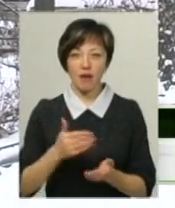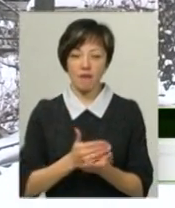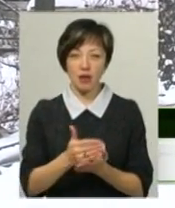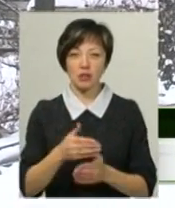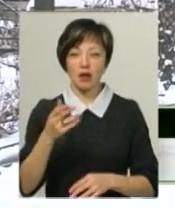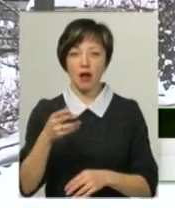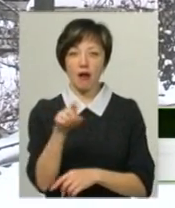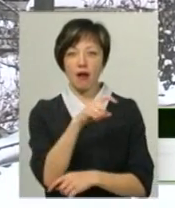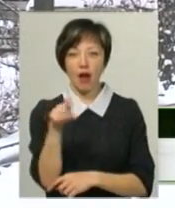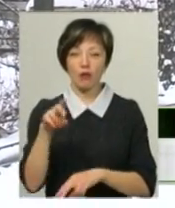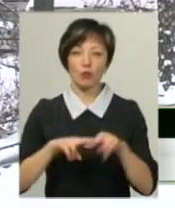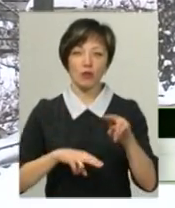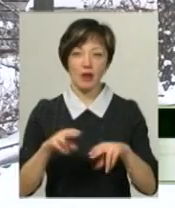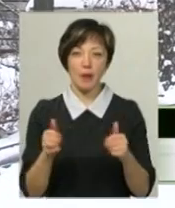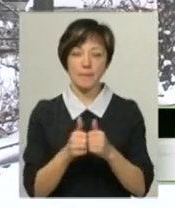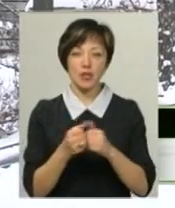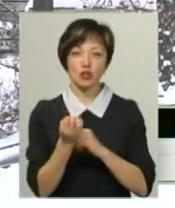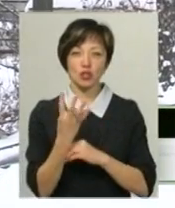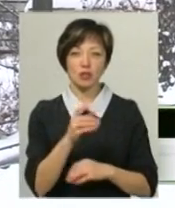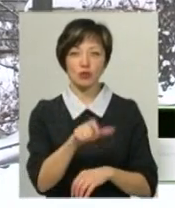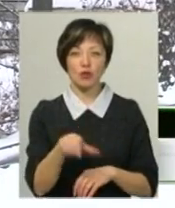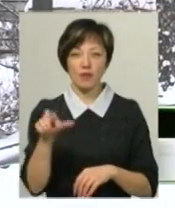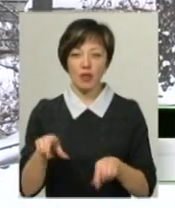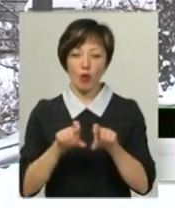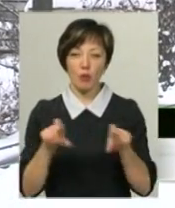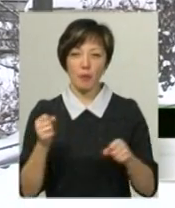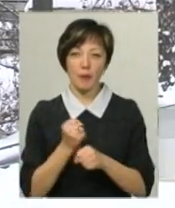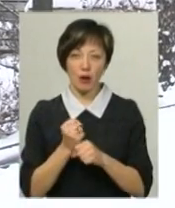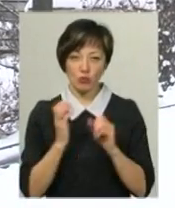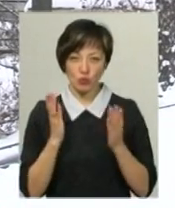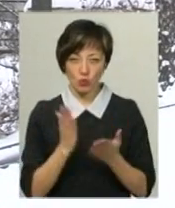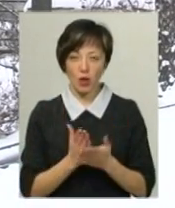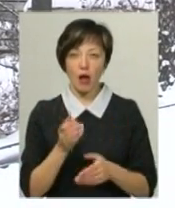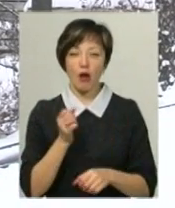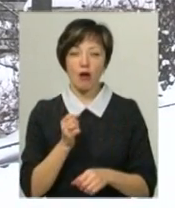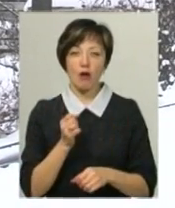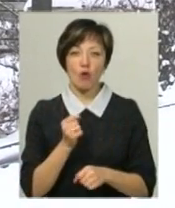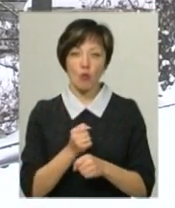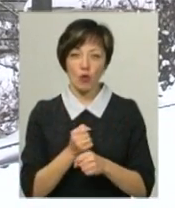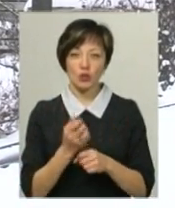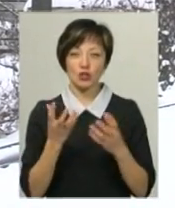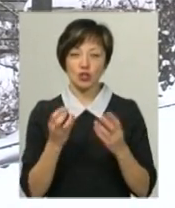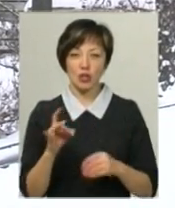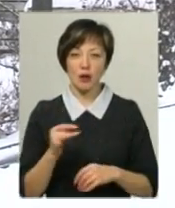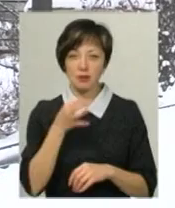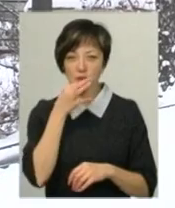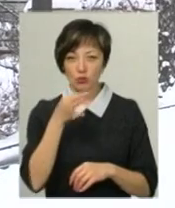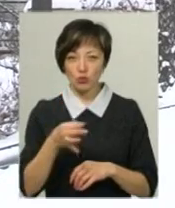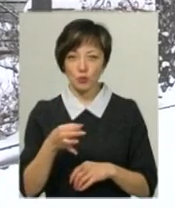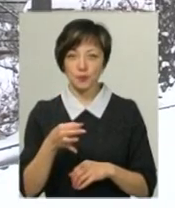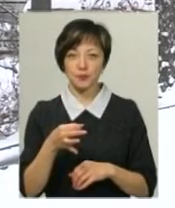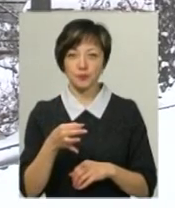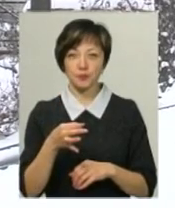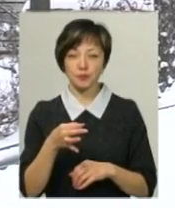будівельний, а також біля 14 чоловік на об'єкті працюють. Роботи, ще раз кажу, йдуть